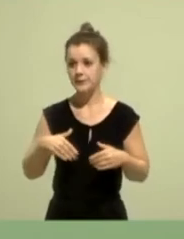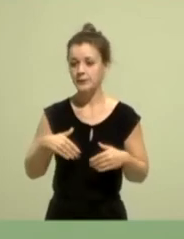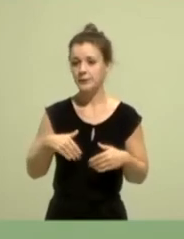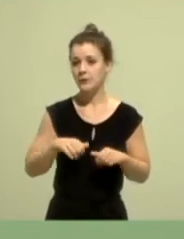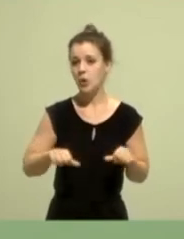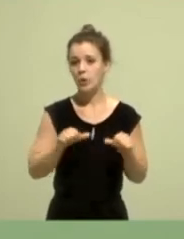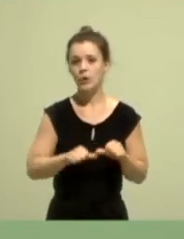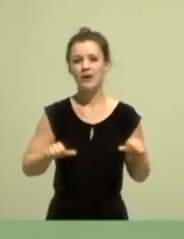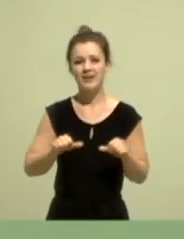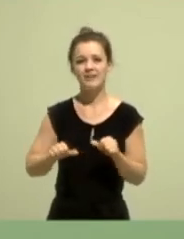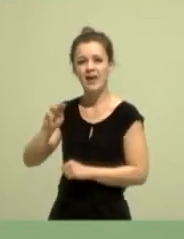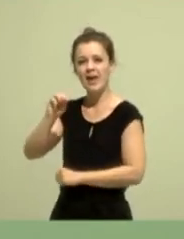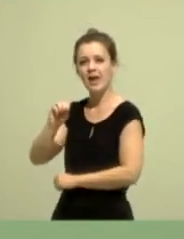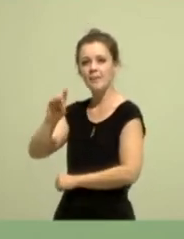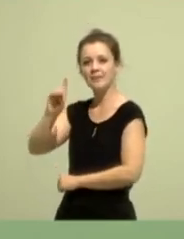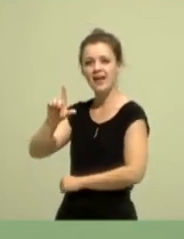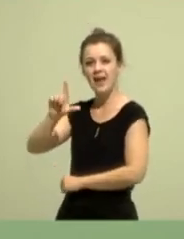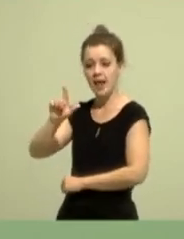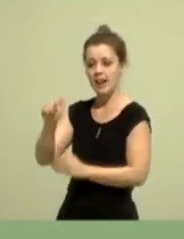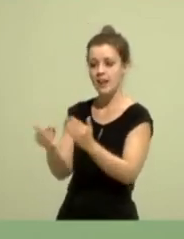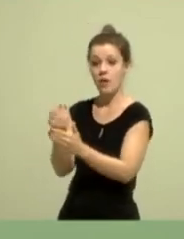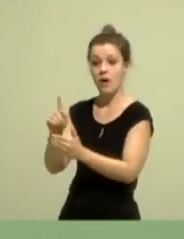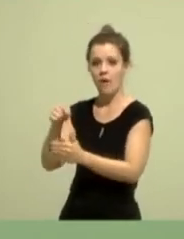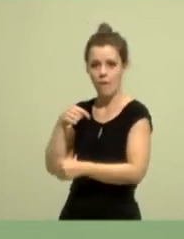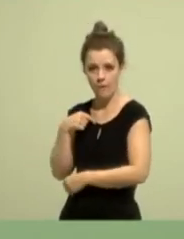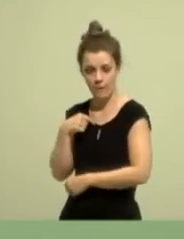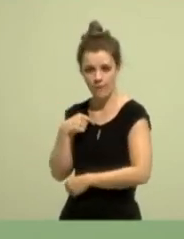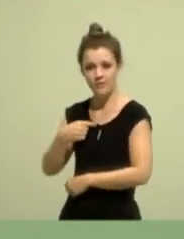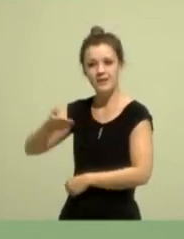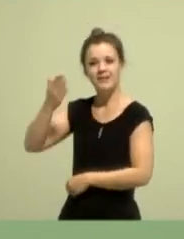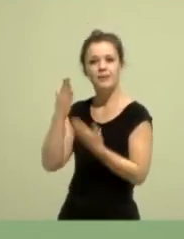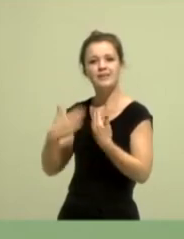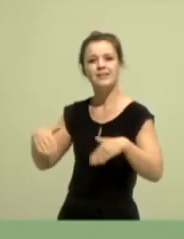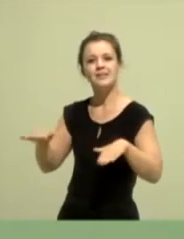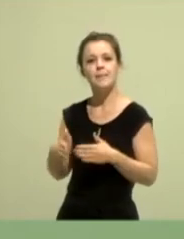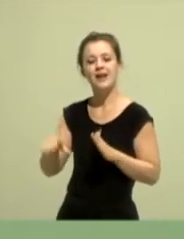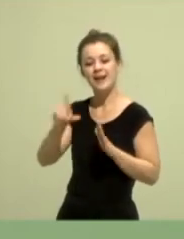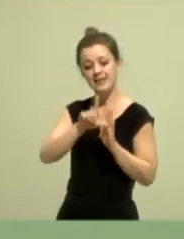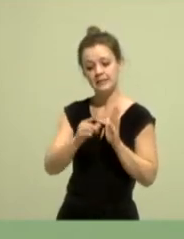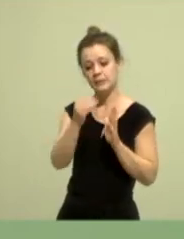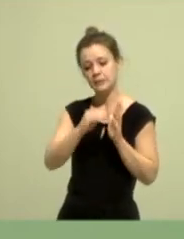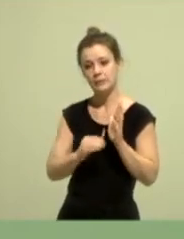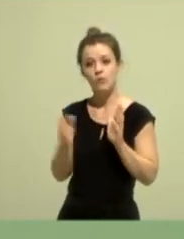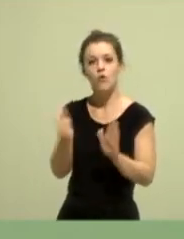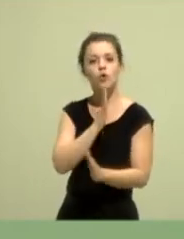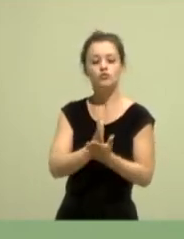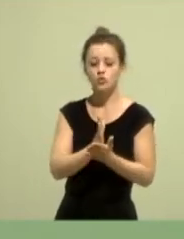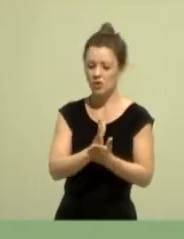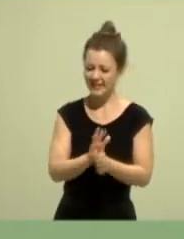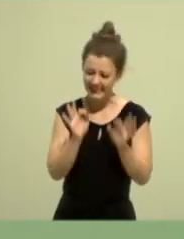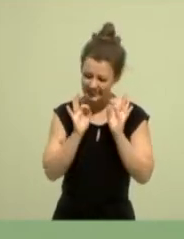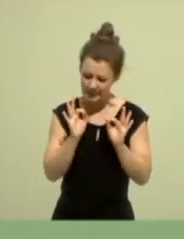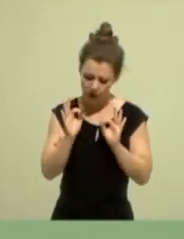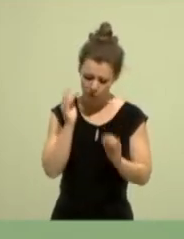zu sein, habe ich mich aber vor der Listenausstellung im Dezember, habe ich mir sehr viele Gedanken gemacht und wirklich sehr reichlich